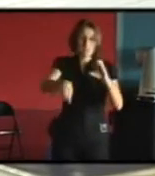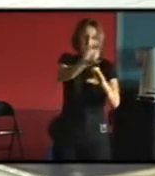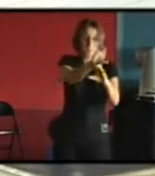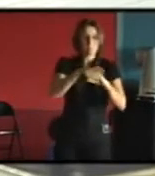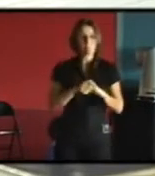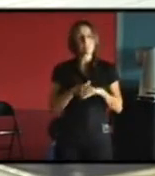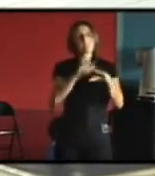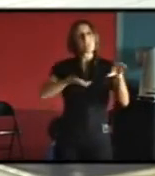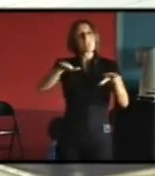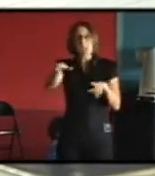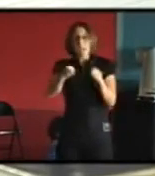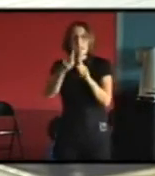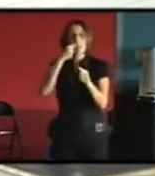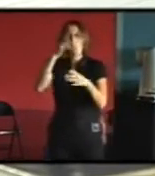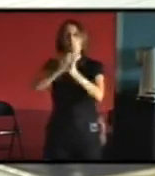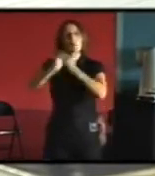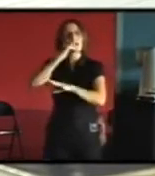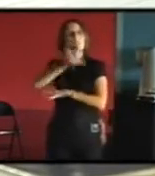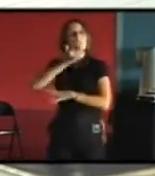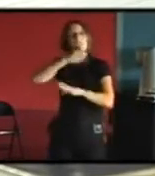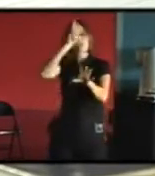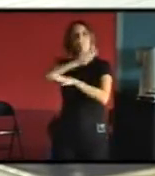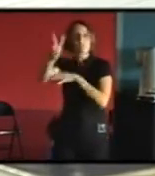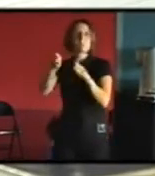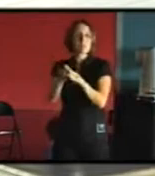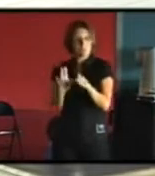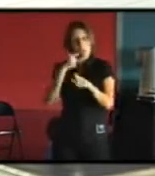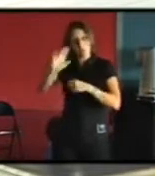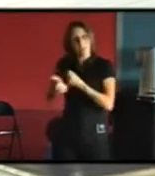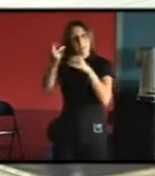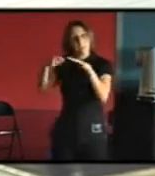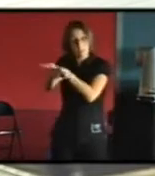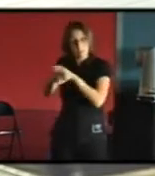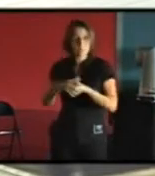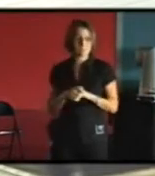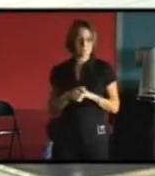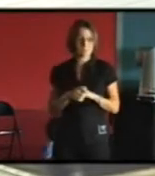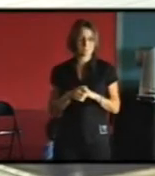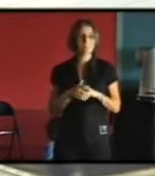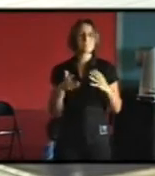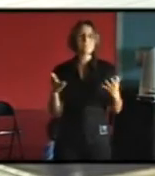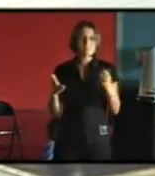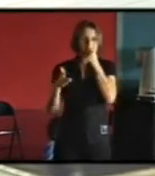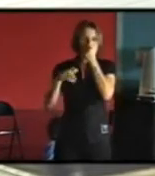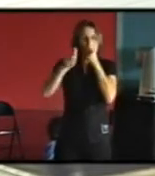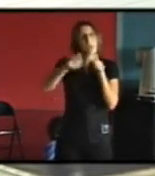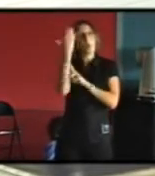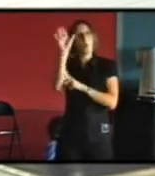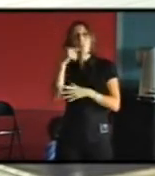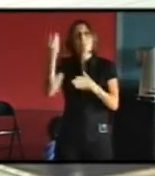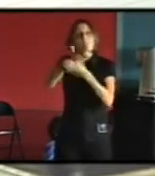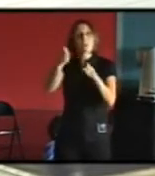mené un programme d'intérêt général qui reprenait aussi ces thématiques pour essayer d'aider on a aussi des opérations un peu